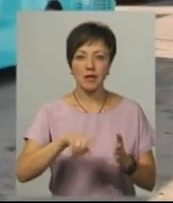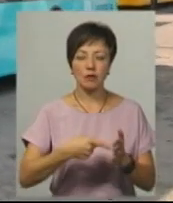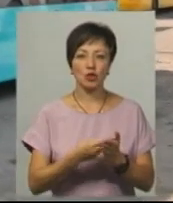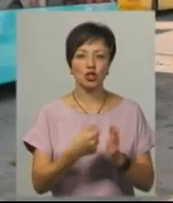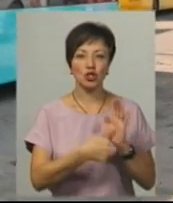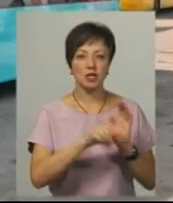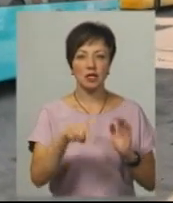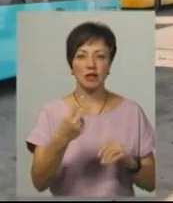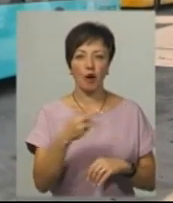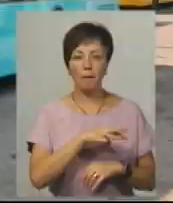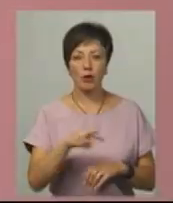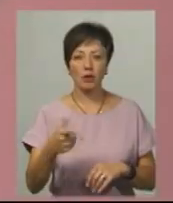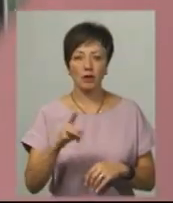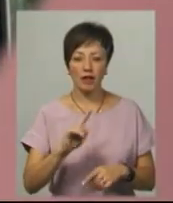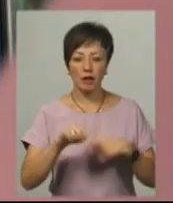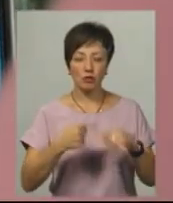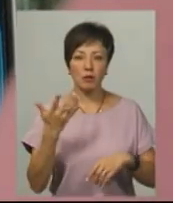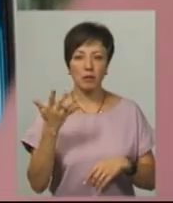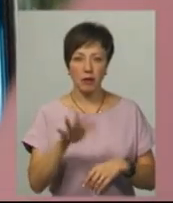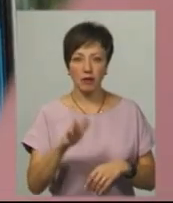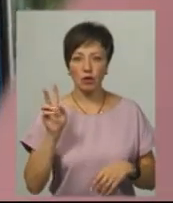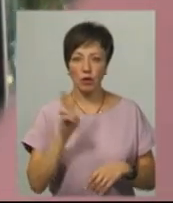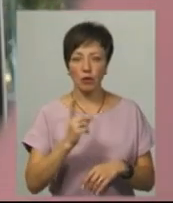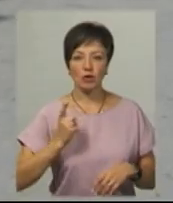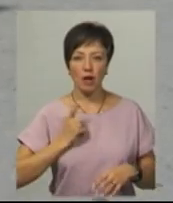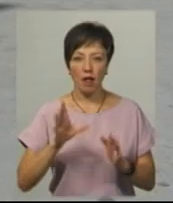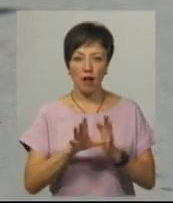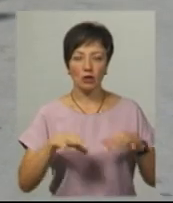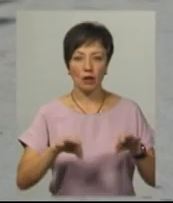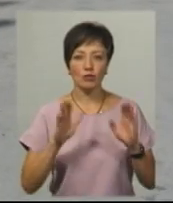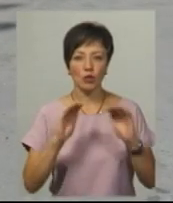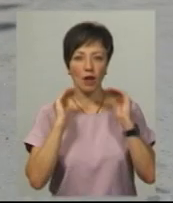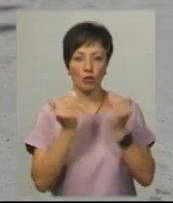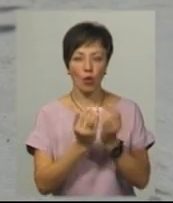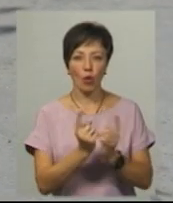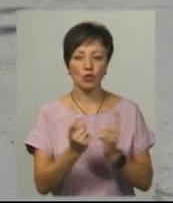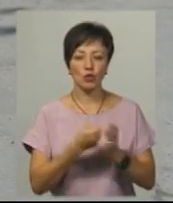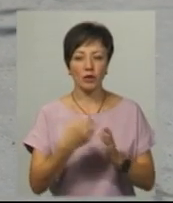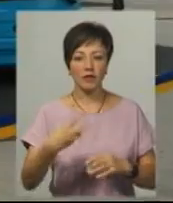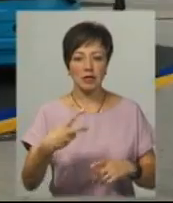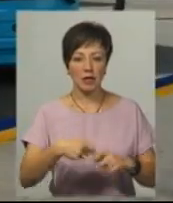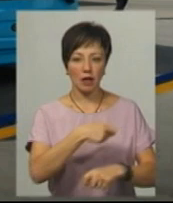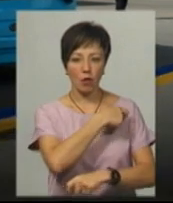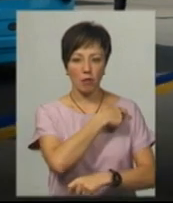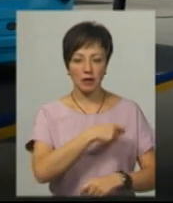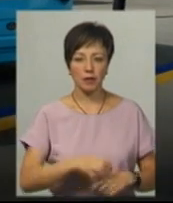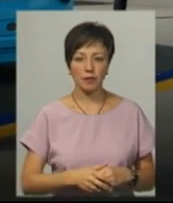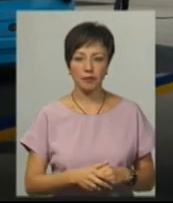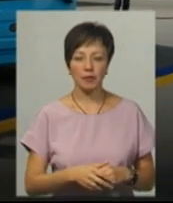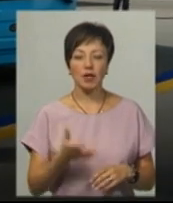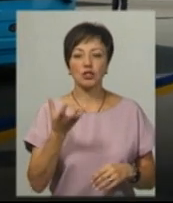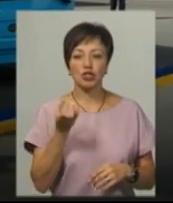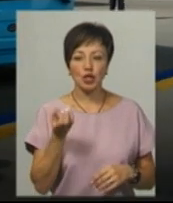6,2 мільйони гривень. Наступні п'ять тролейбусів, на які очікують в «Електротрансі», будуть на автономному ходу до 20 кілометрів. Слідуюча партія